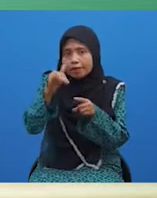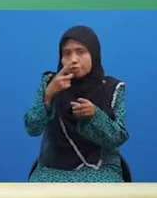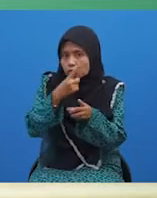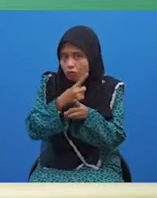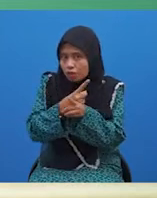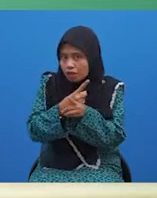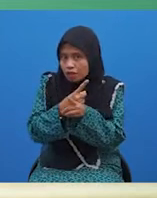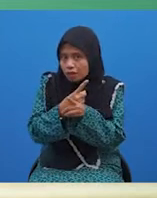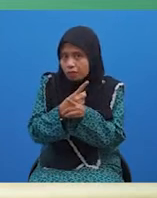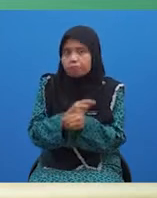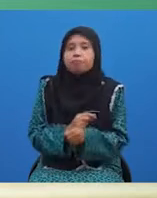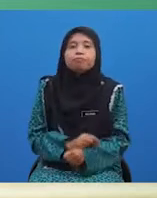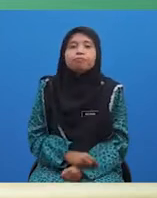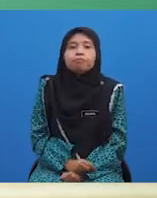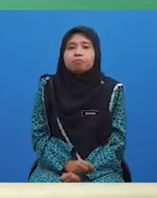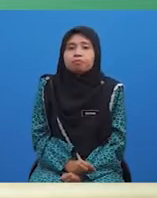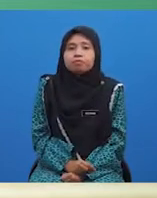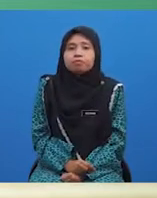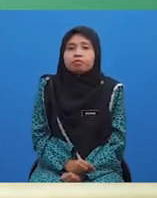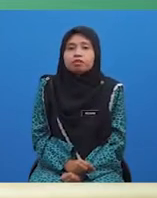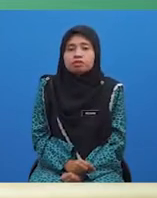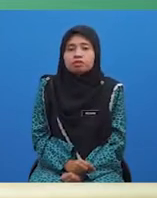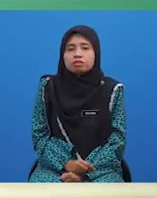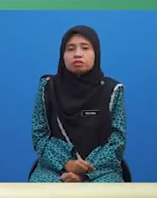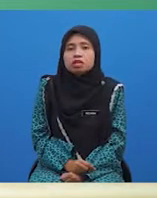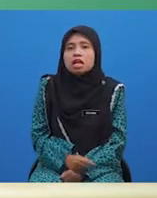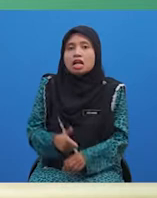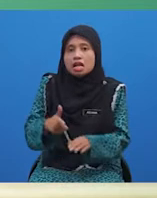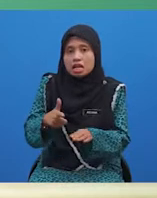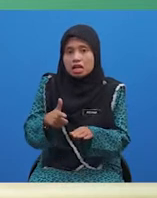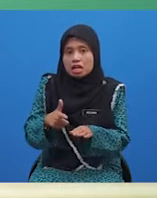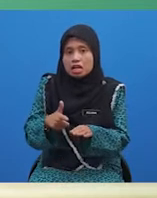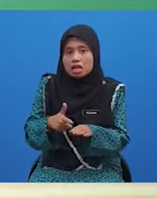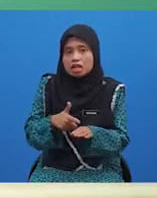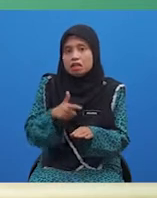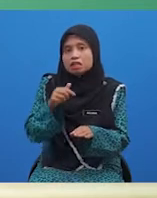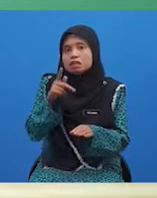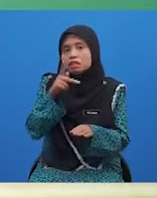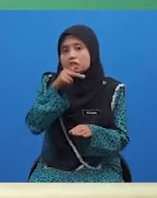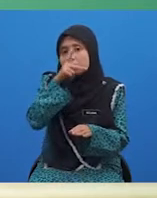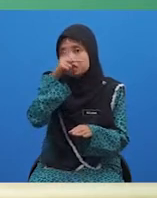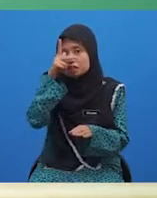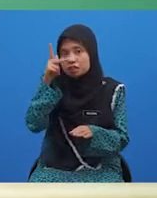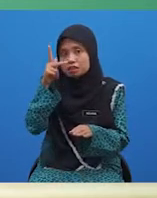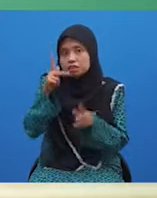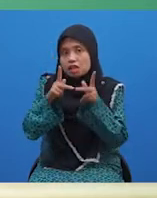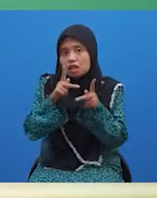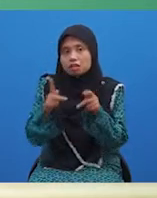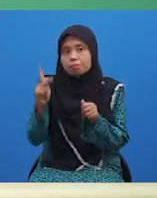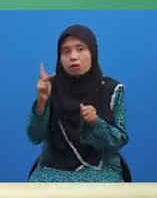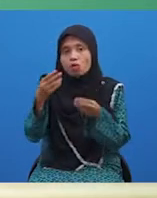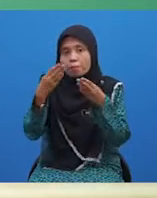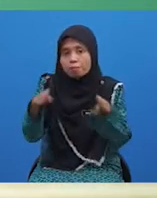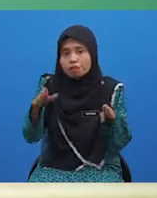tepat adalah seperti yang tertera. Lewah kerana kesalahan penggunaan kata penguat